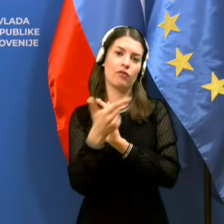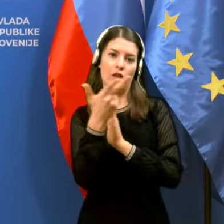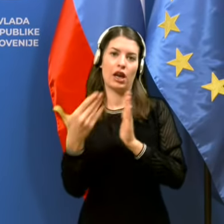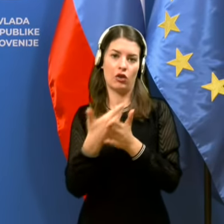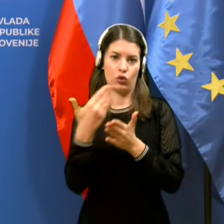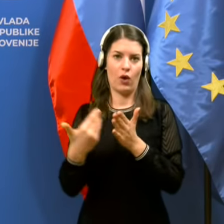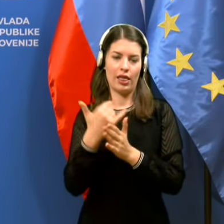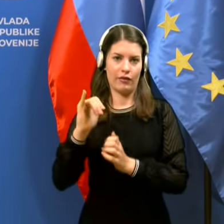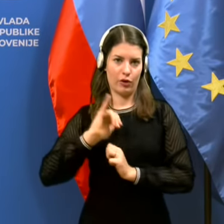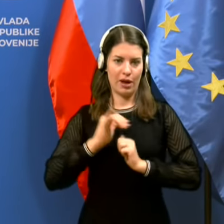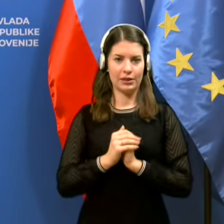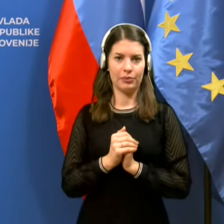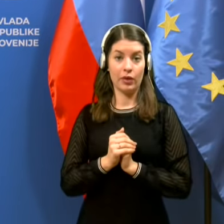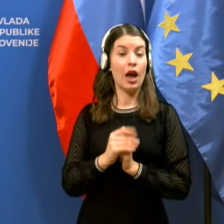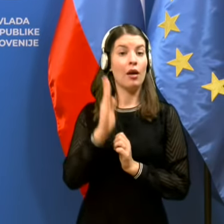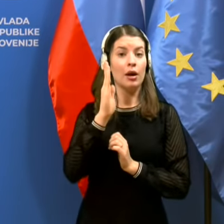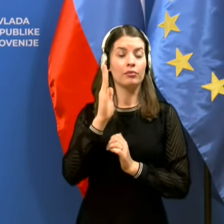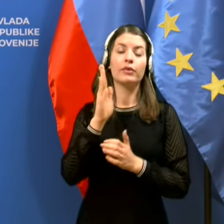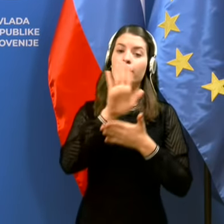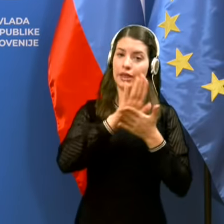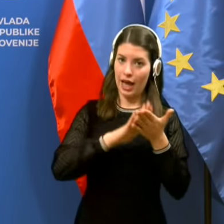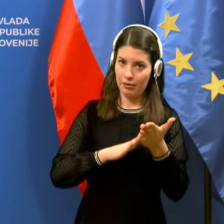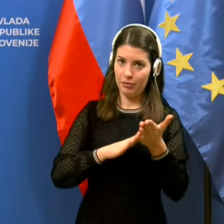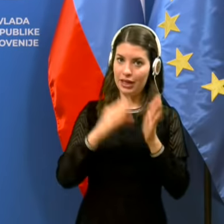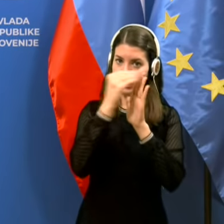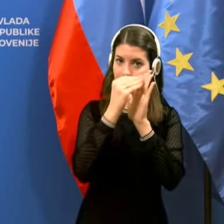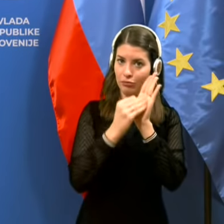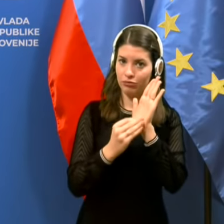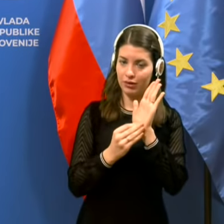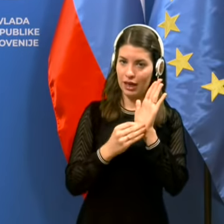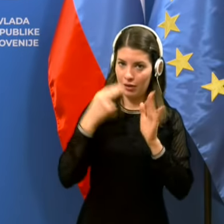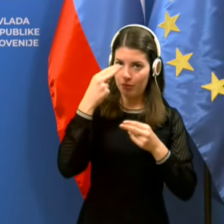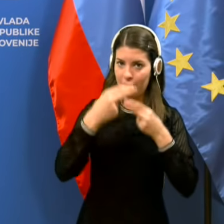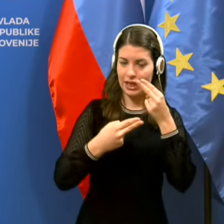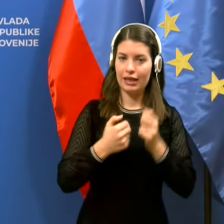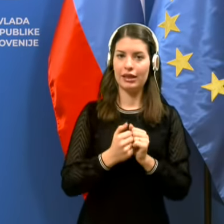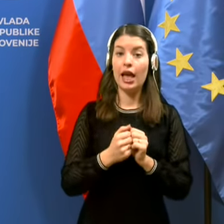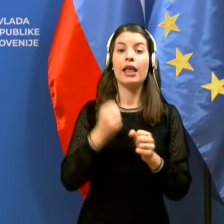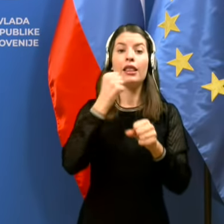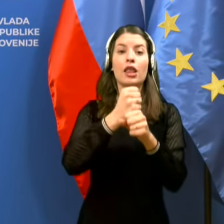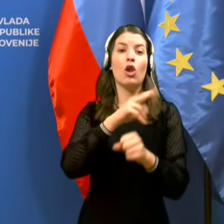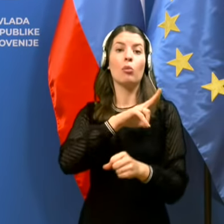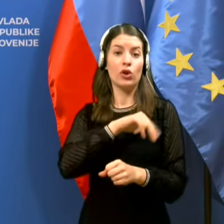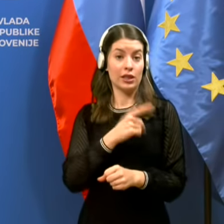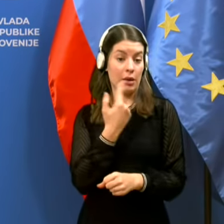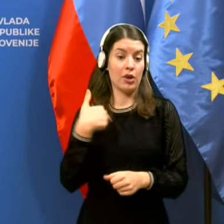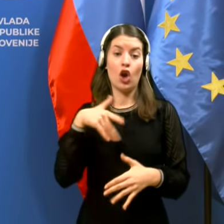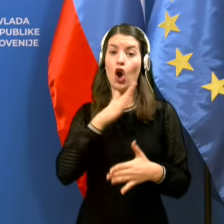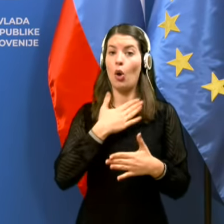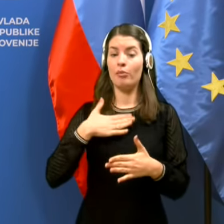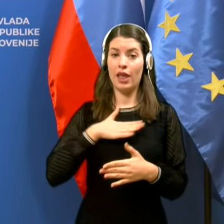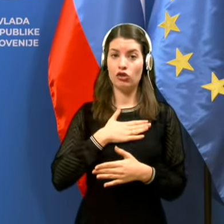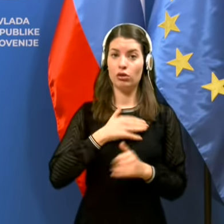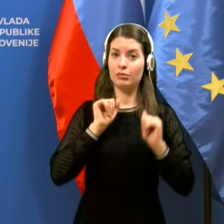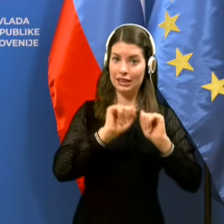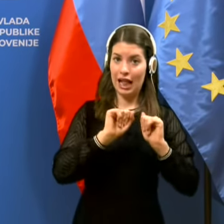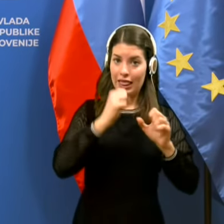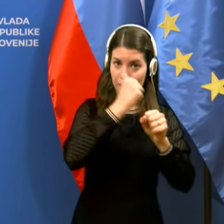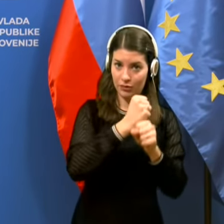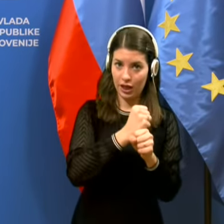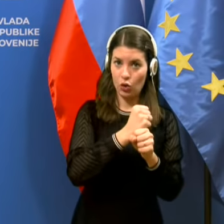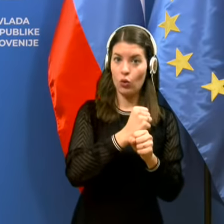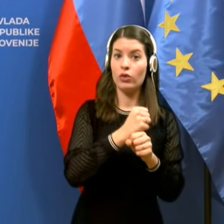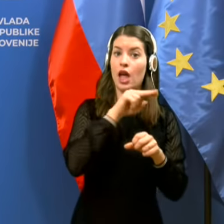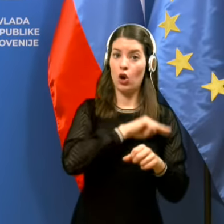Torej, najprej, k statističnem pregledu poročila o delovanju policije, ki seveda v svojem rednem delu v nalogah izvaja